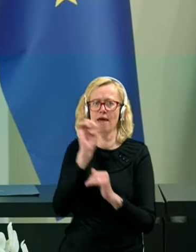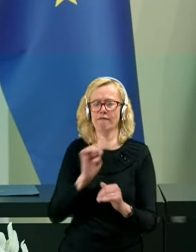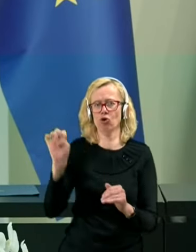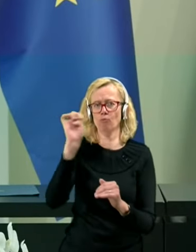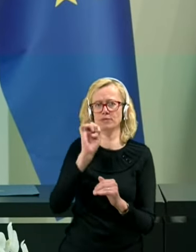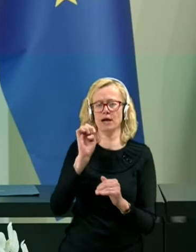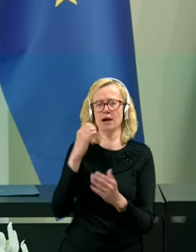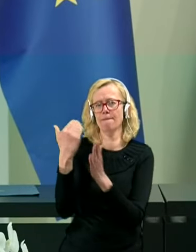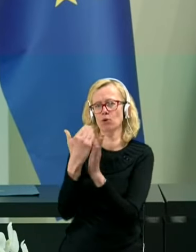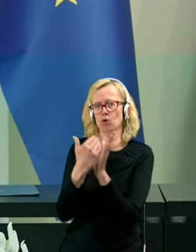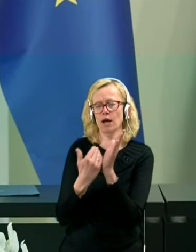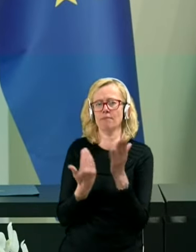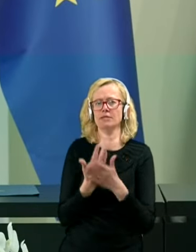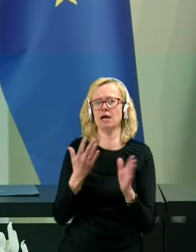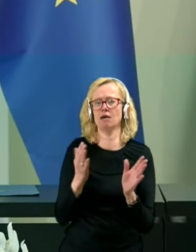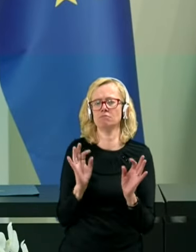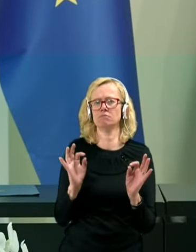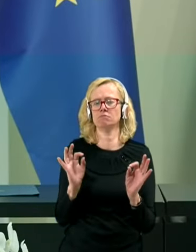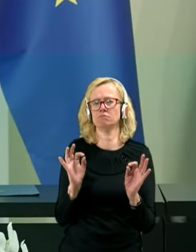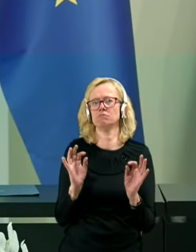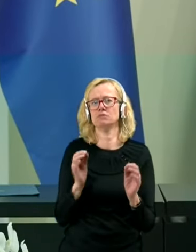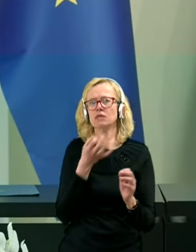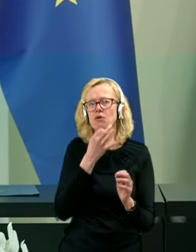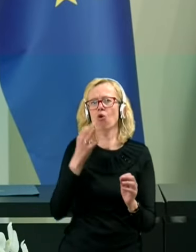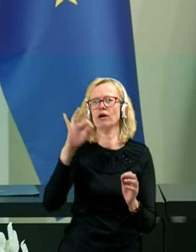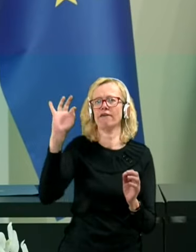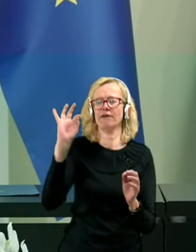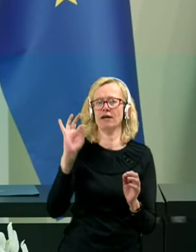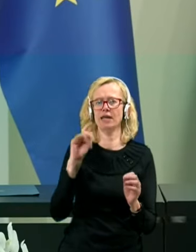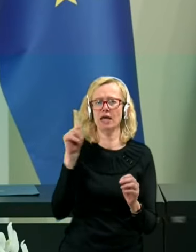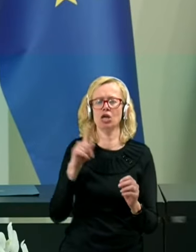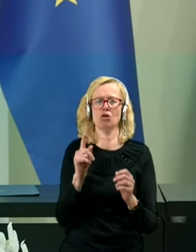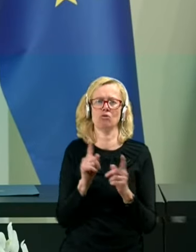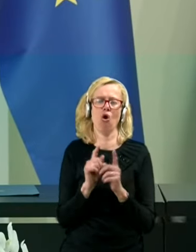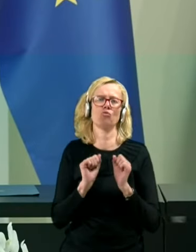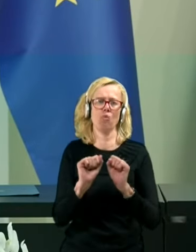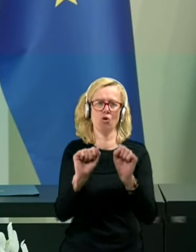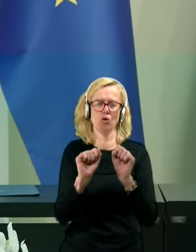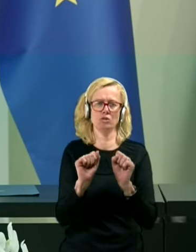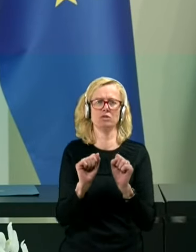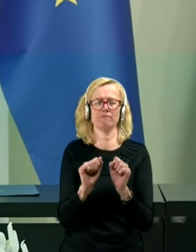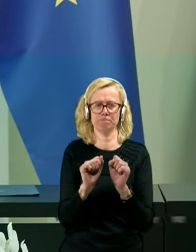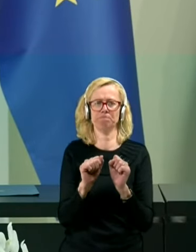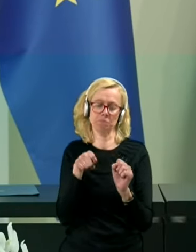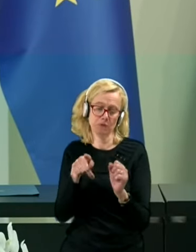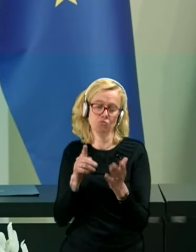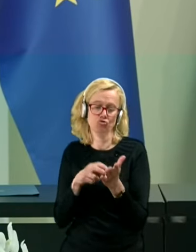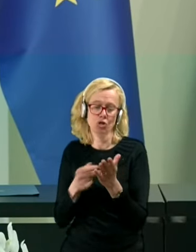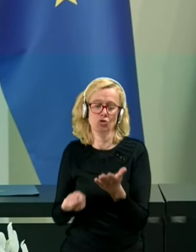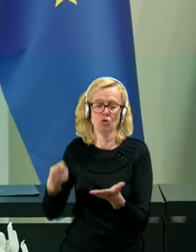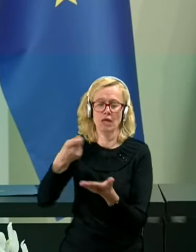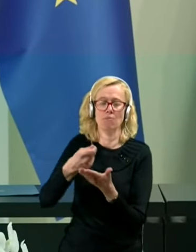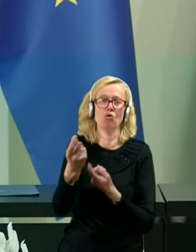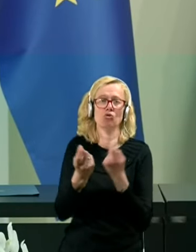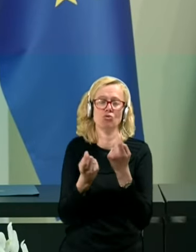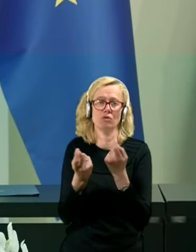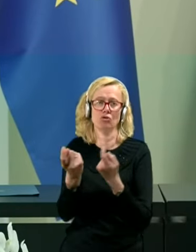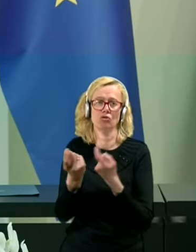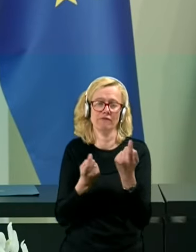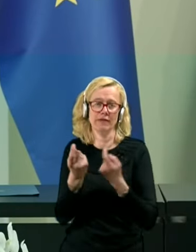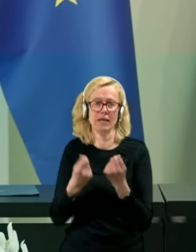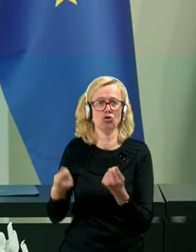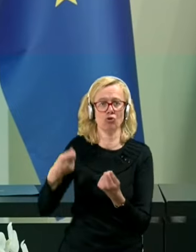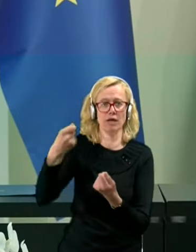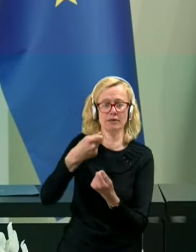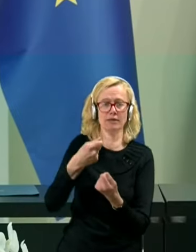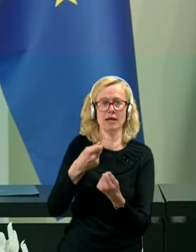evropskega programa za okrevanje in odpornost, temu dodamo še dodatne vere, s katerimi bomo postorili